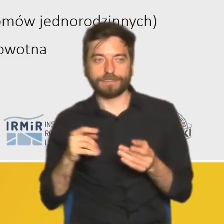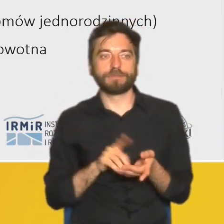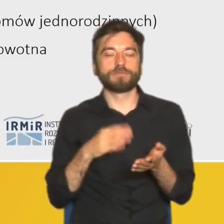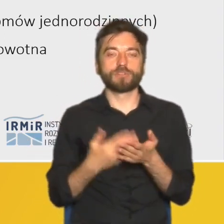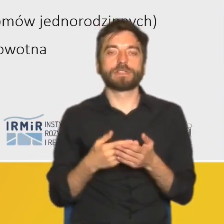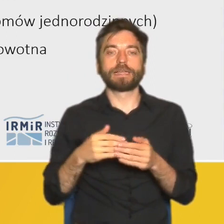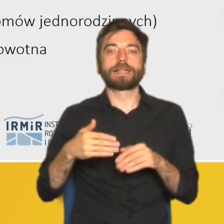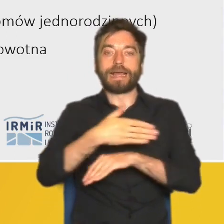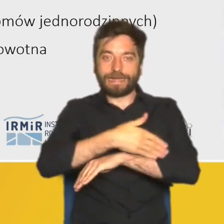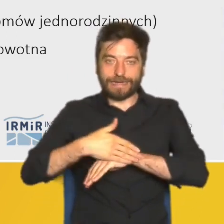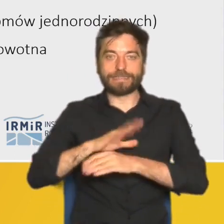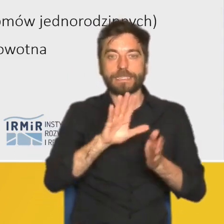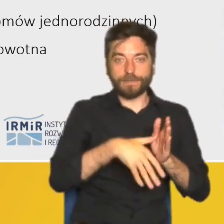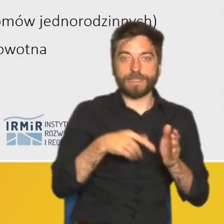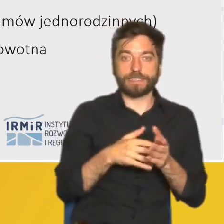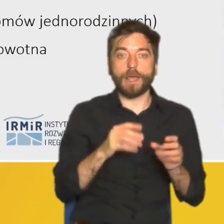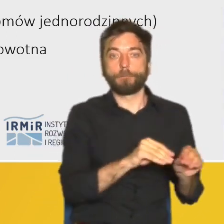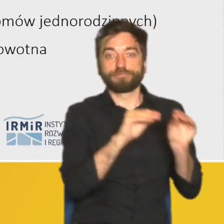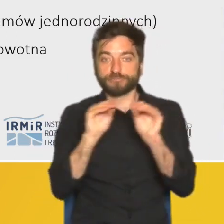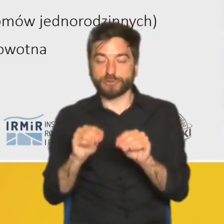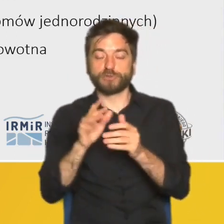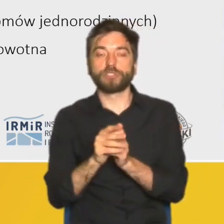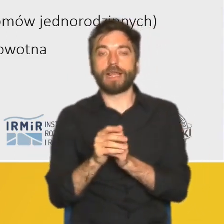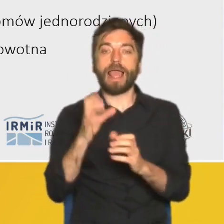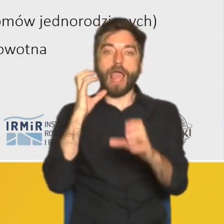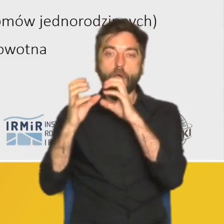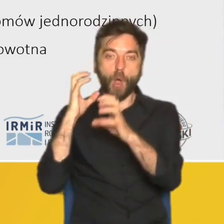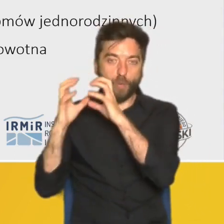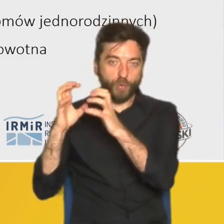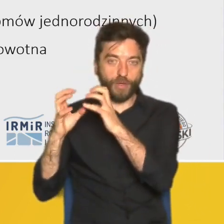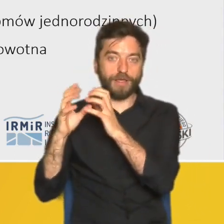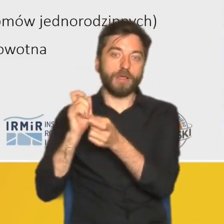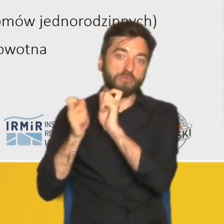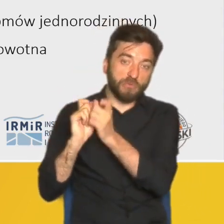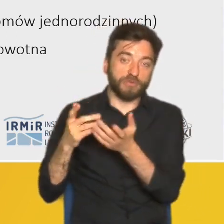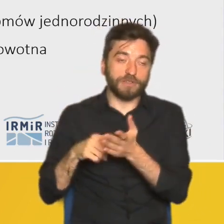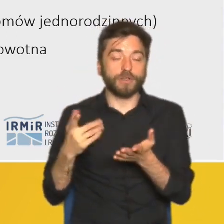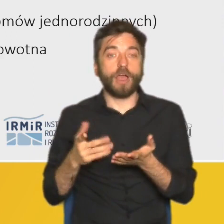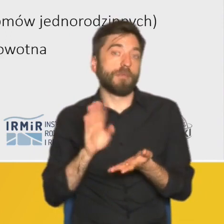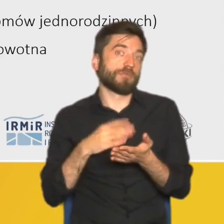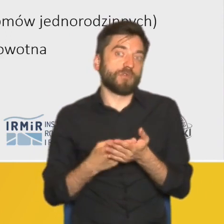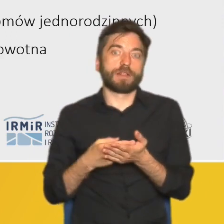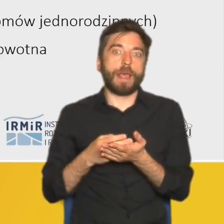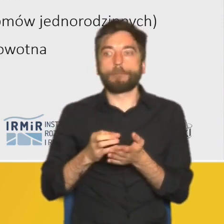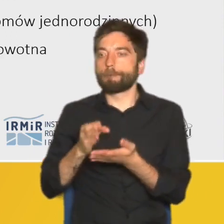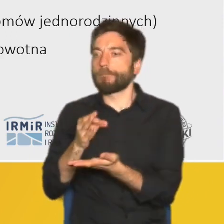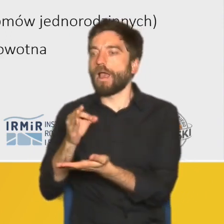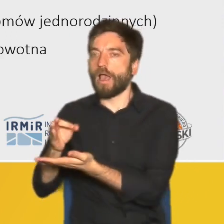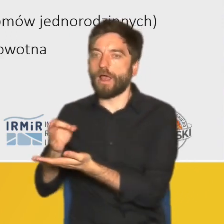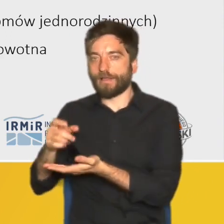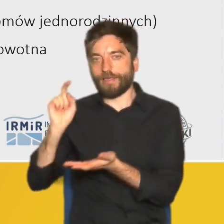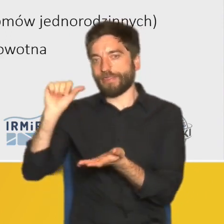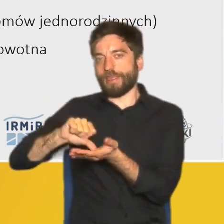komunikacji zbiorowej, korzystając na przykład z parkingów Park&Ride albo organizując takie parkingi spontanicznie na parkingu cmentarnym, przy